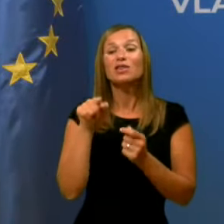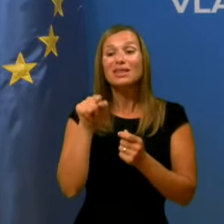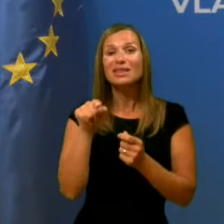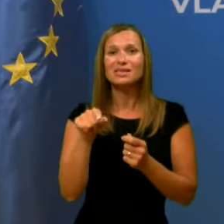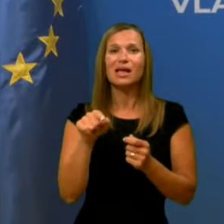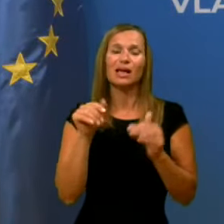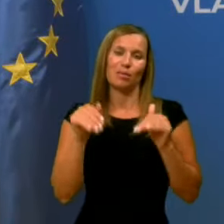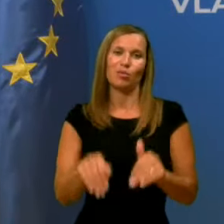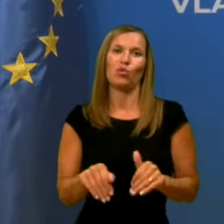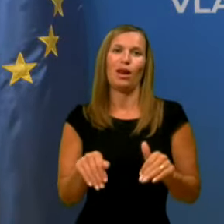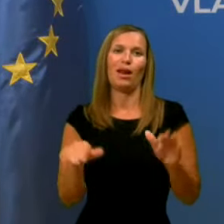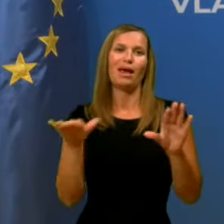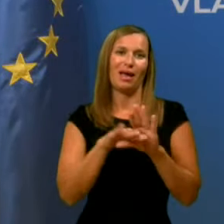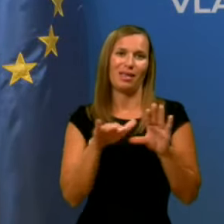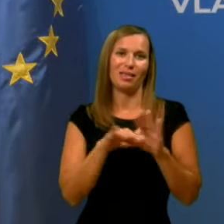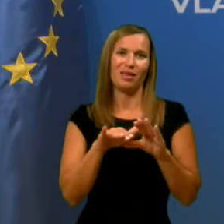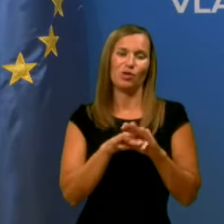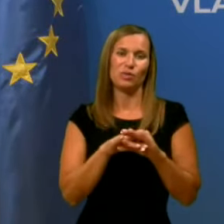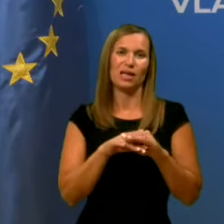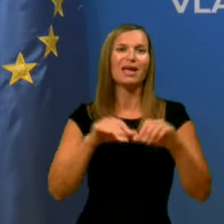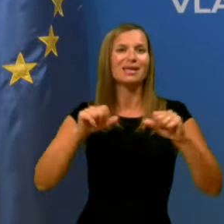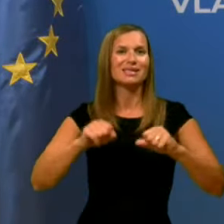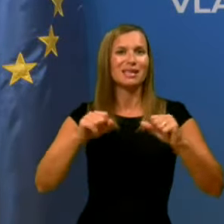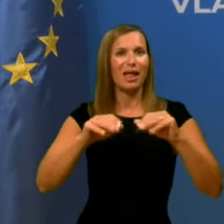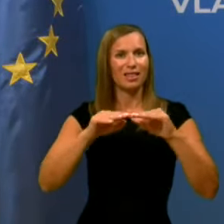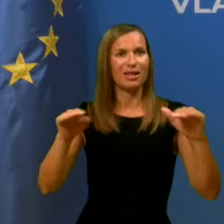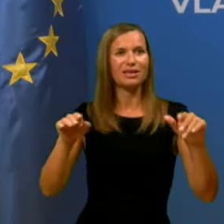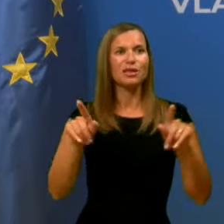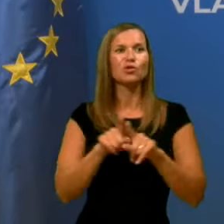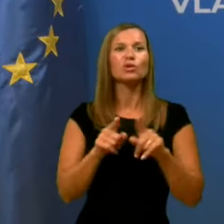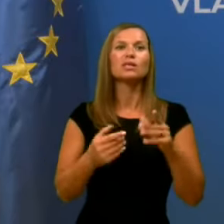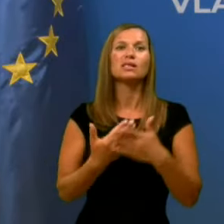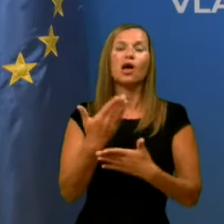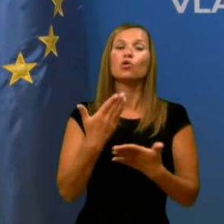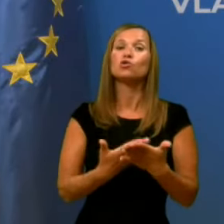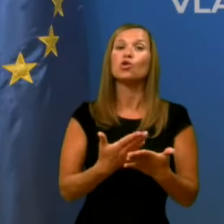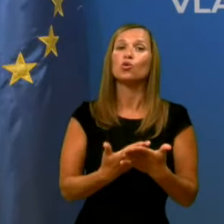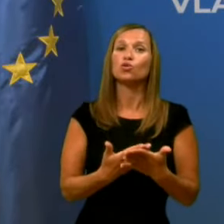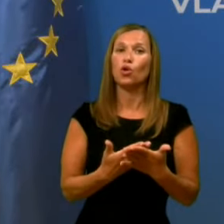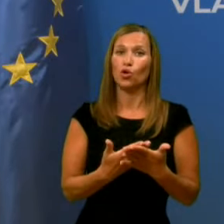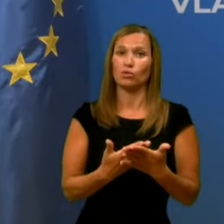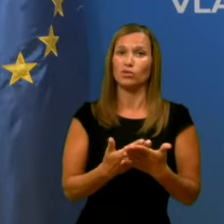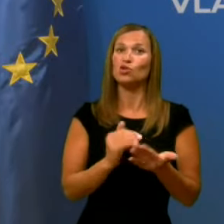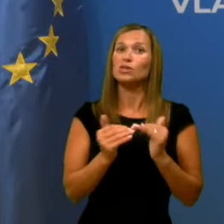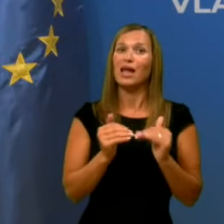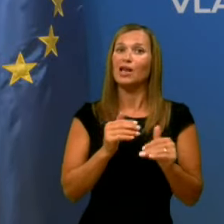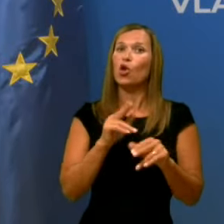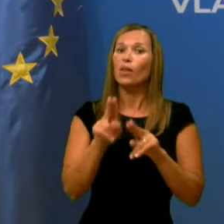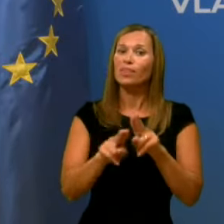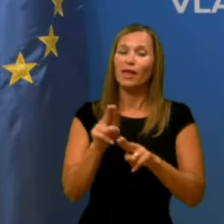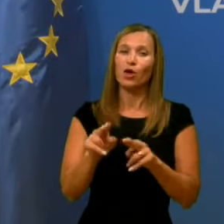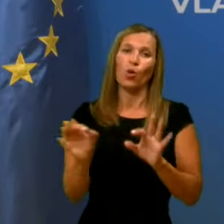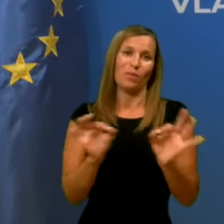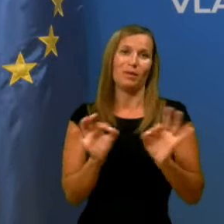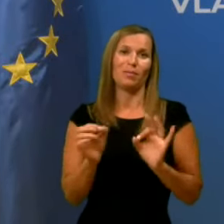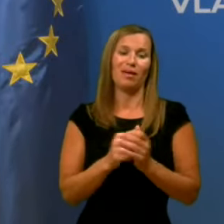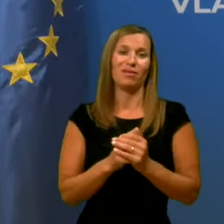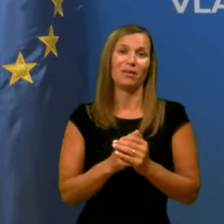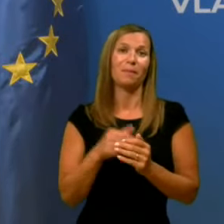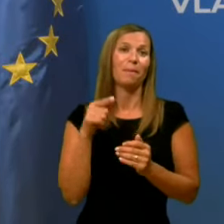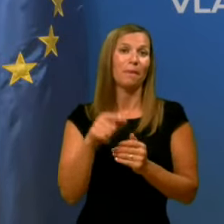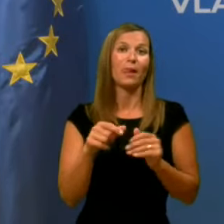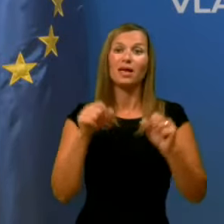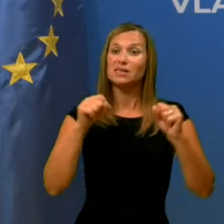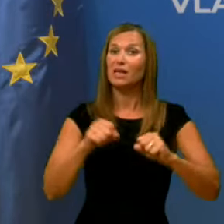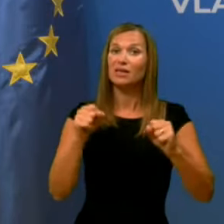kadrovske normative in standarde tudi za osnovno socijalno njego pripraviti. In ker teh standardov in normativov niso